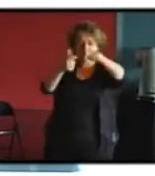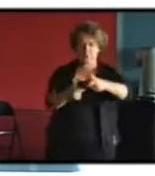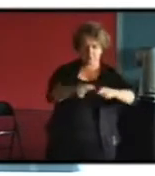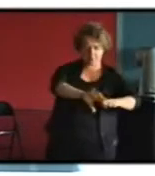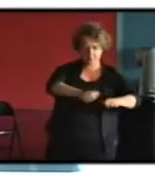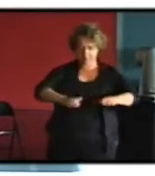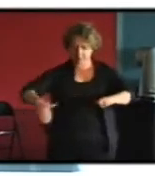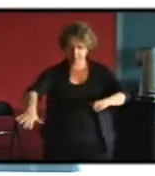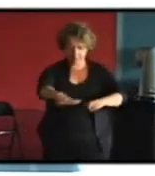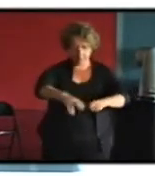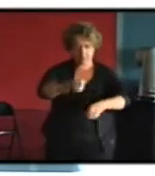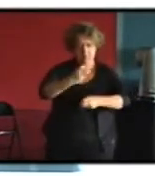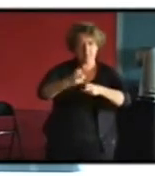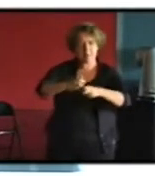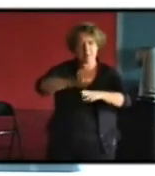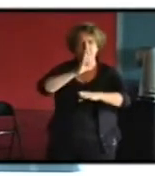'est merveilleux une ruine